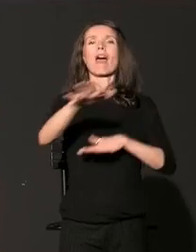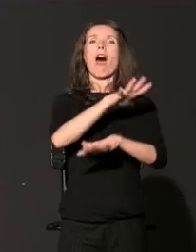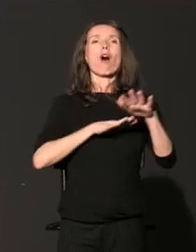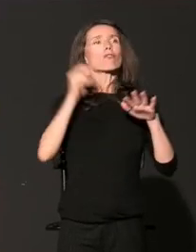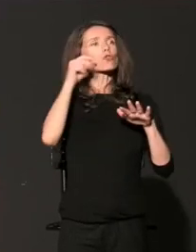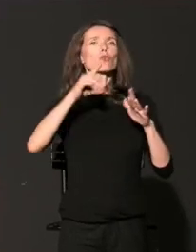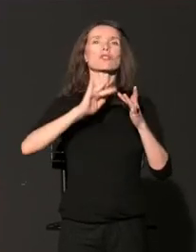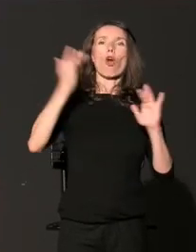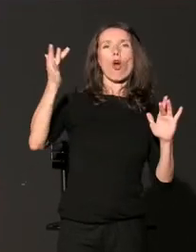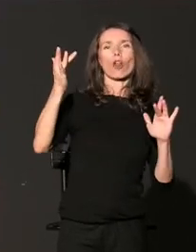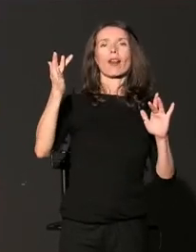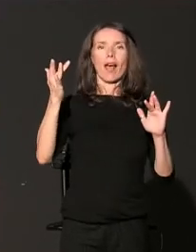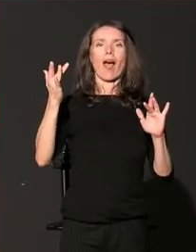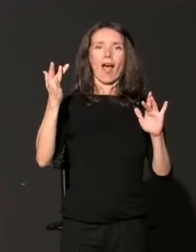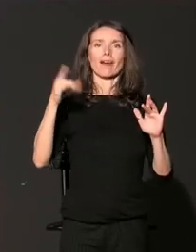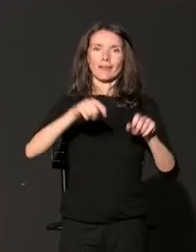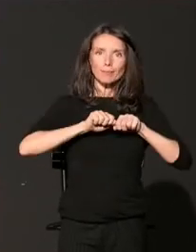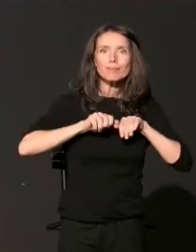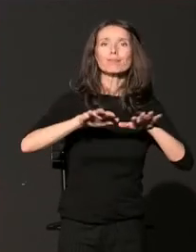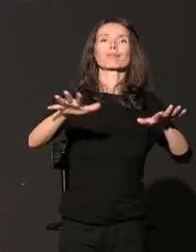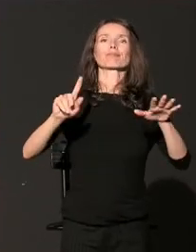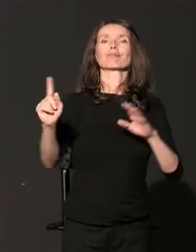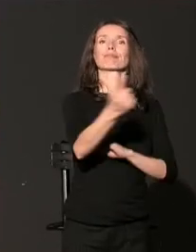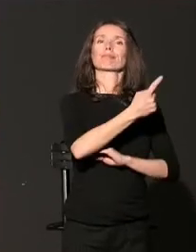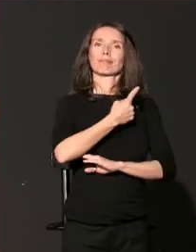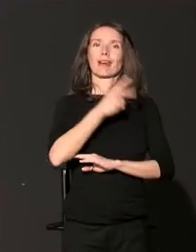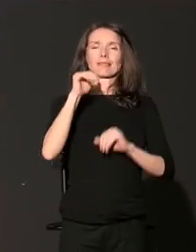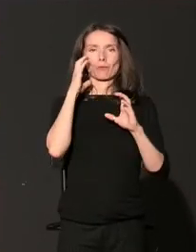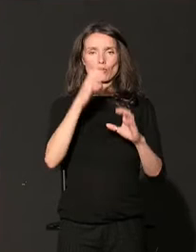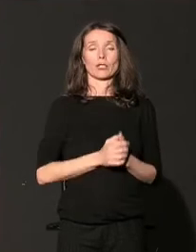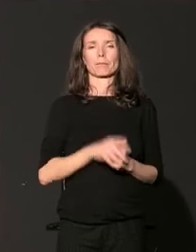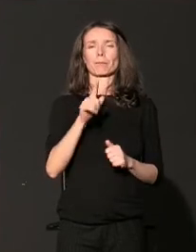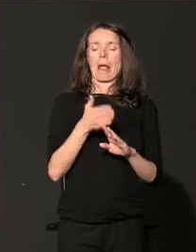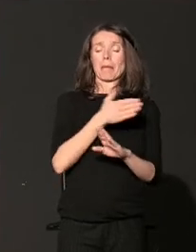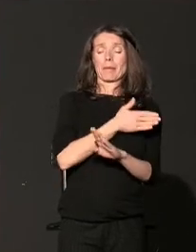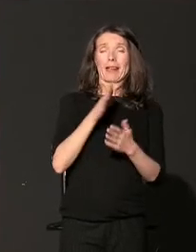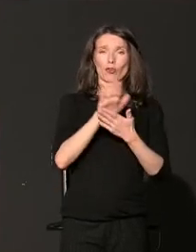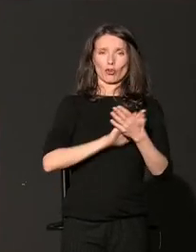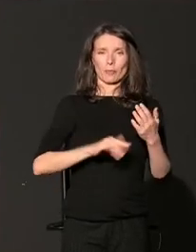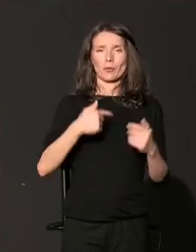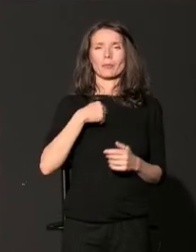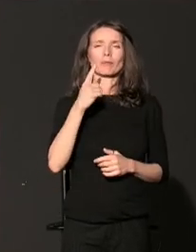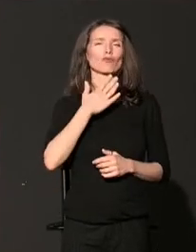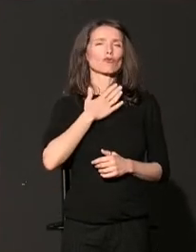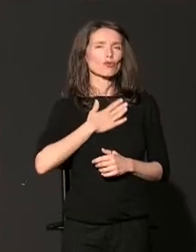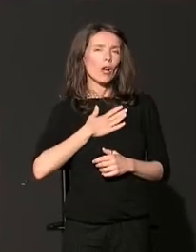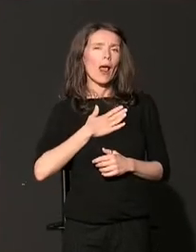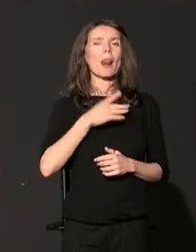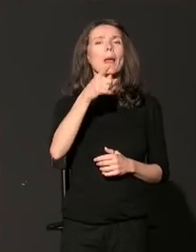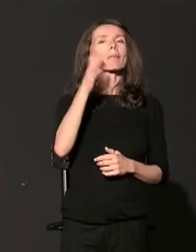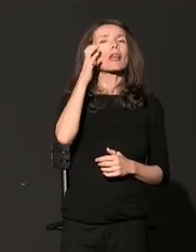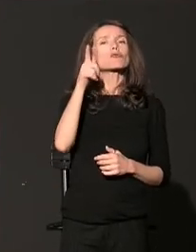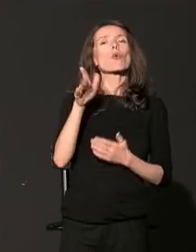u naredna dva dana dođe do svih vas. Ali pre nego što počnemo, ja bih želao da prvo uživate uvodnim izlaganjima